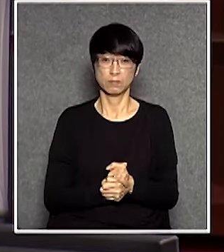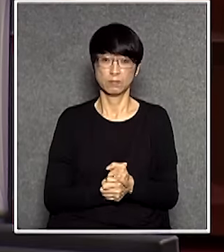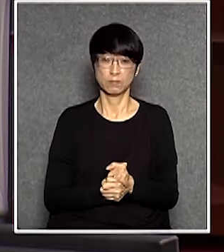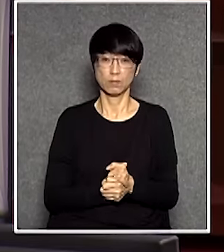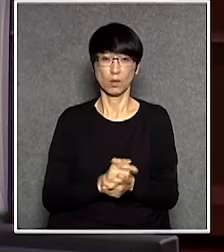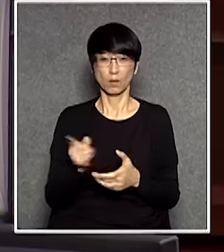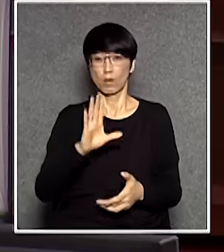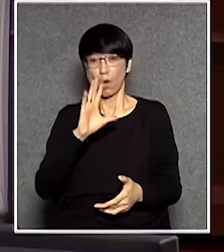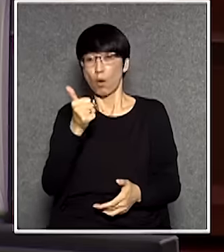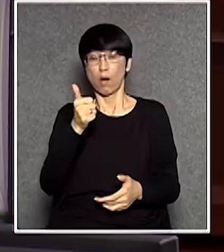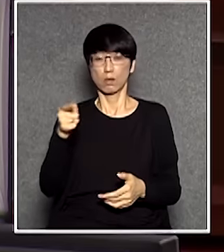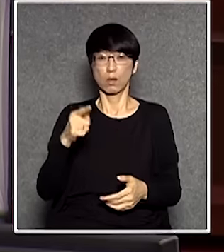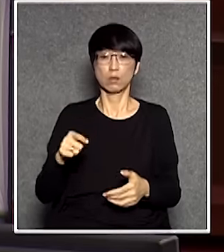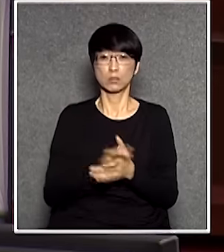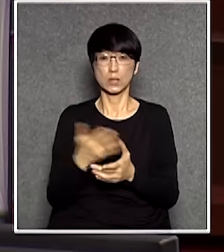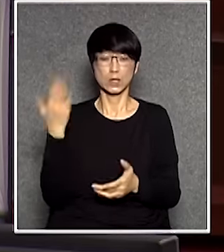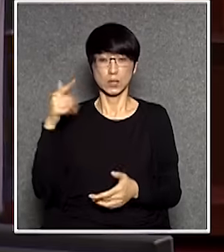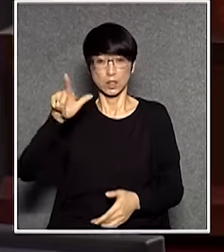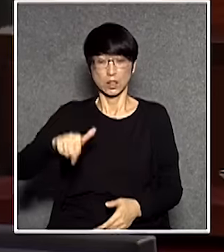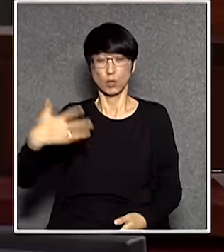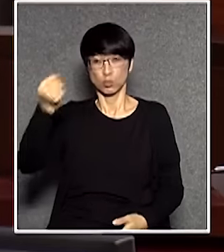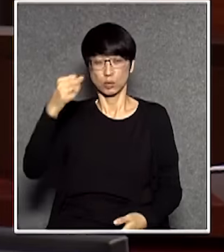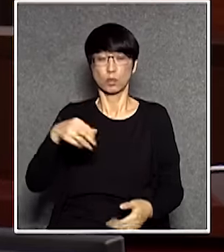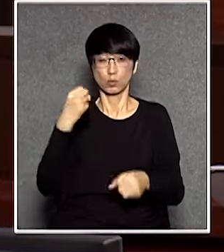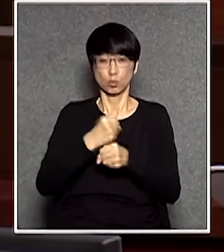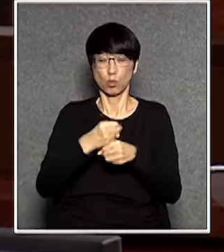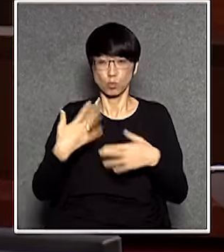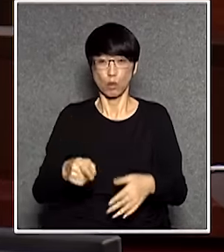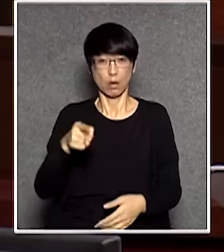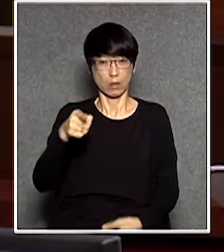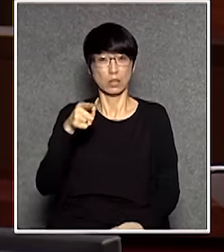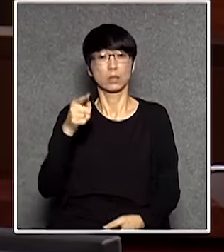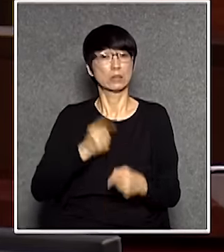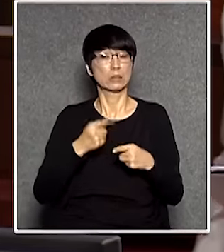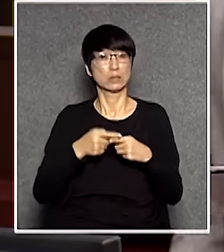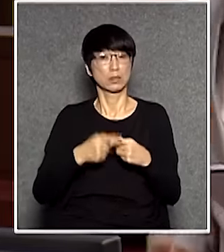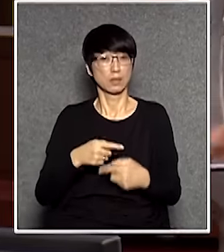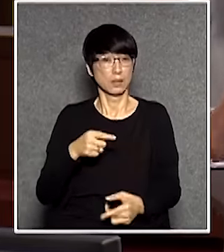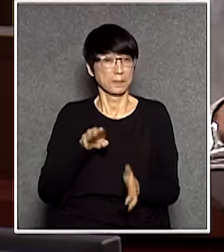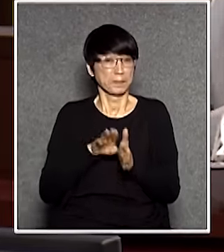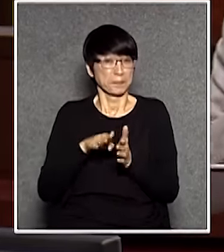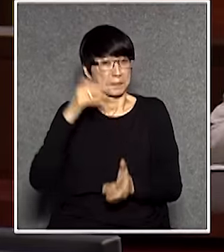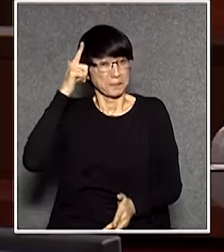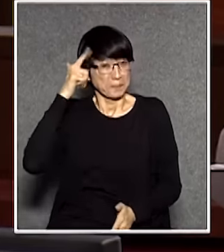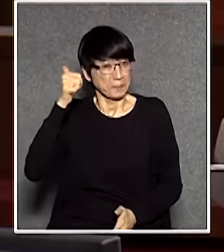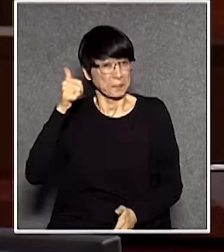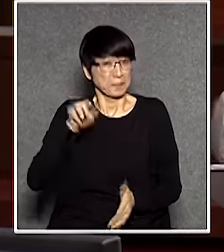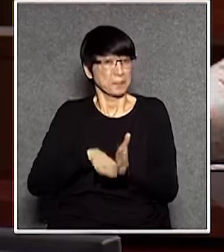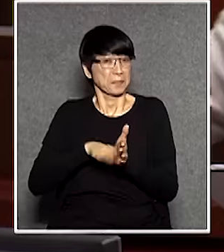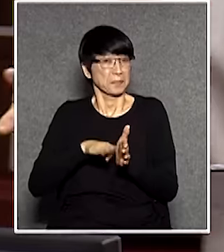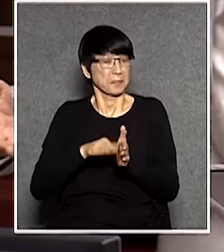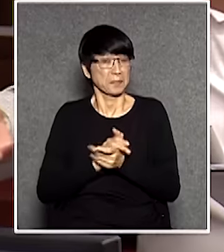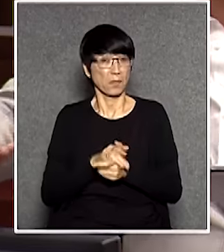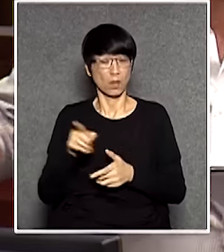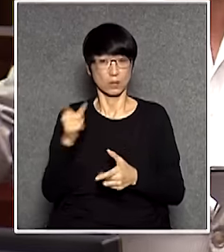條道那麽主席做下去的這些是你都算真是老謀心算就是講講現在